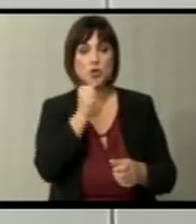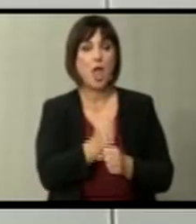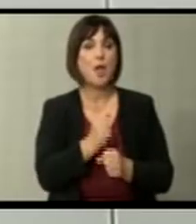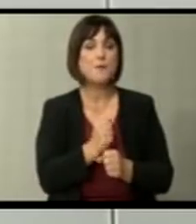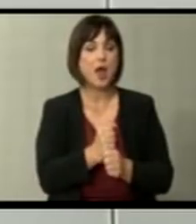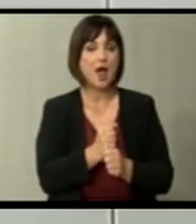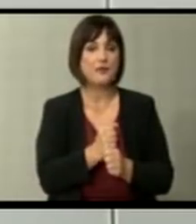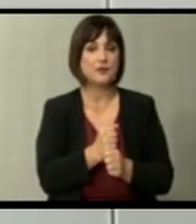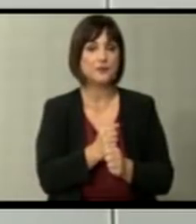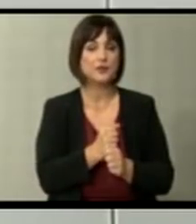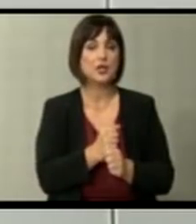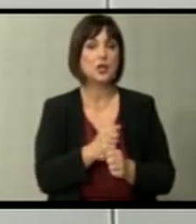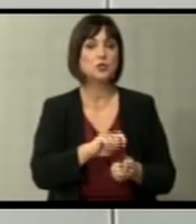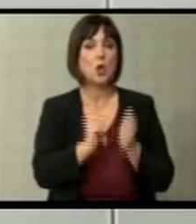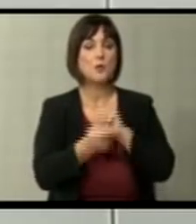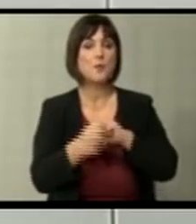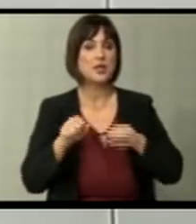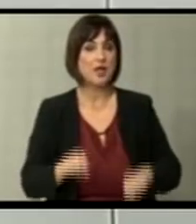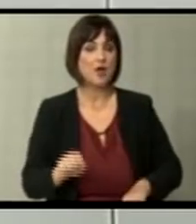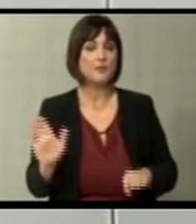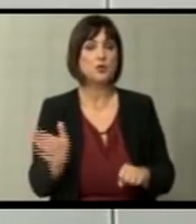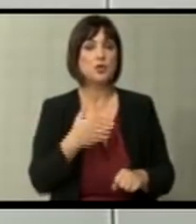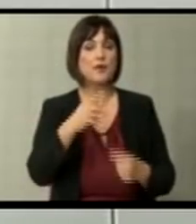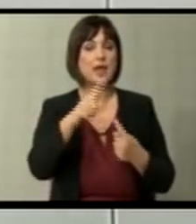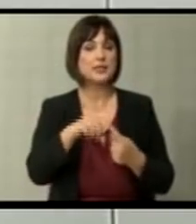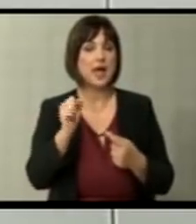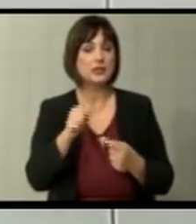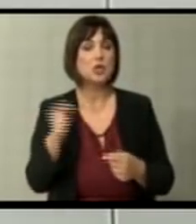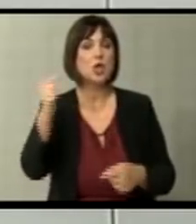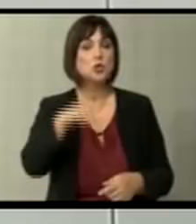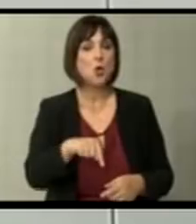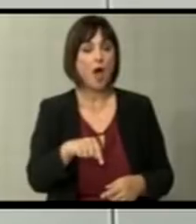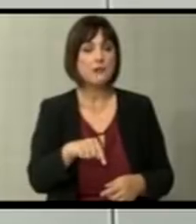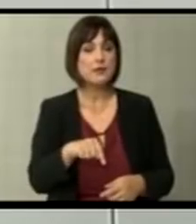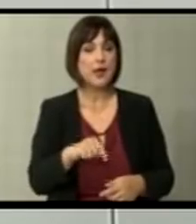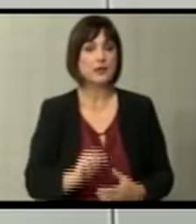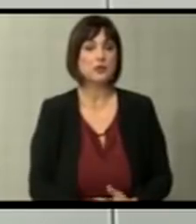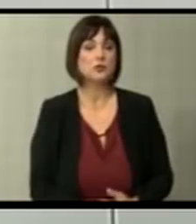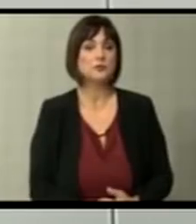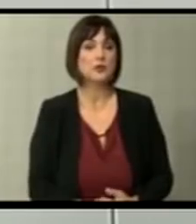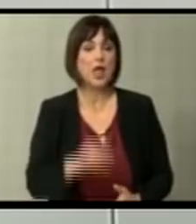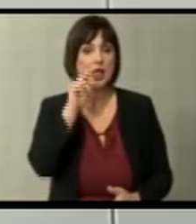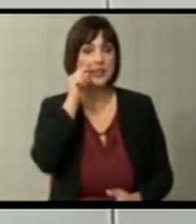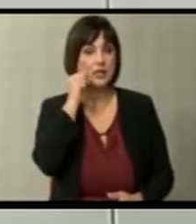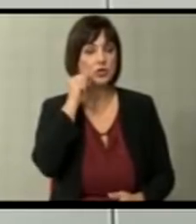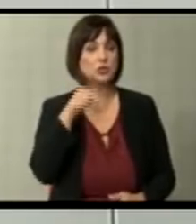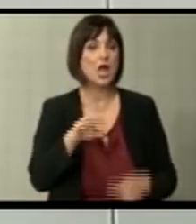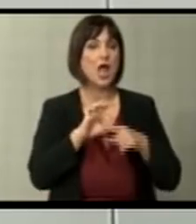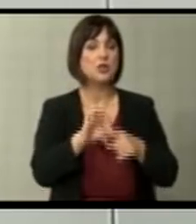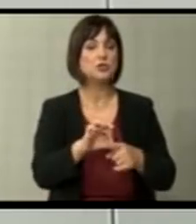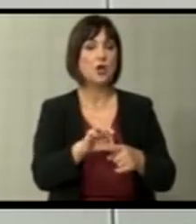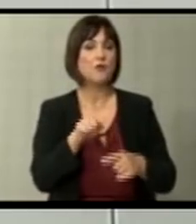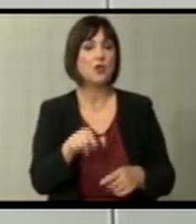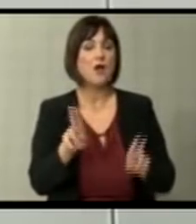со промената на властта по заминувањето на Тадич и доаѓањето на националистичкиот лидер,